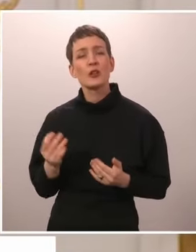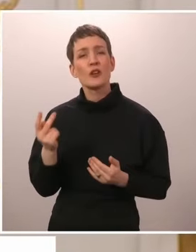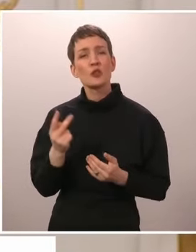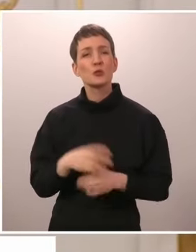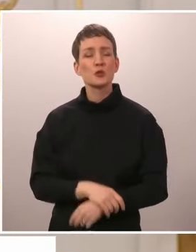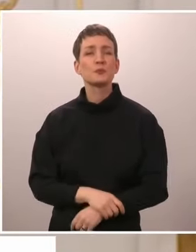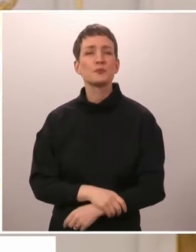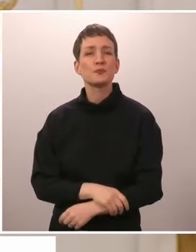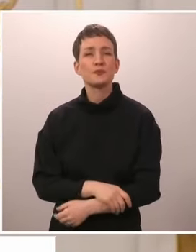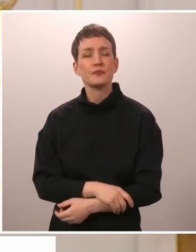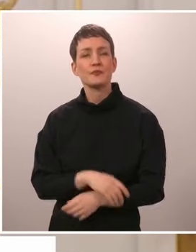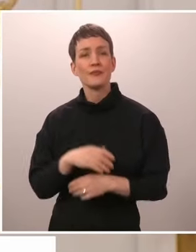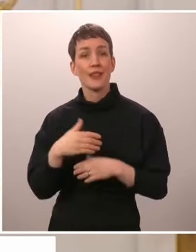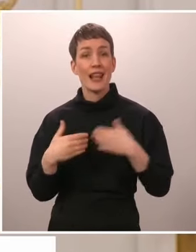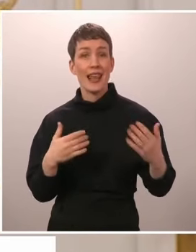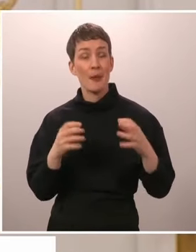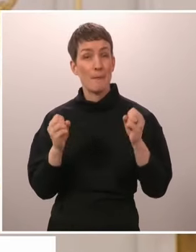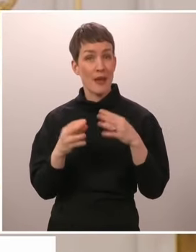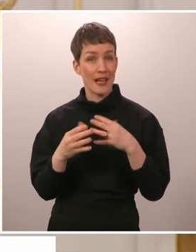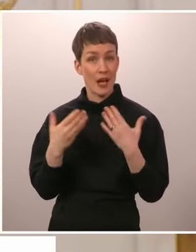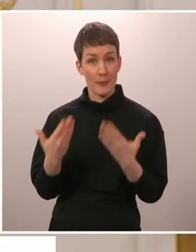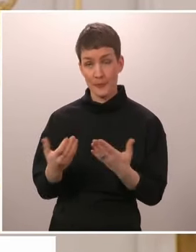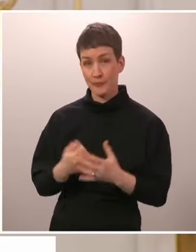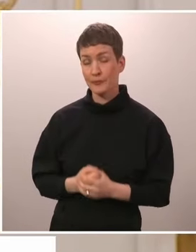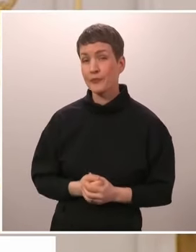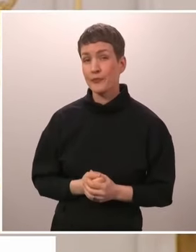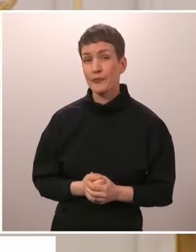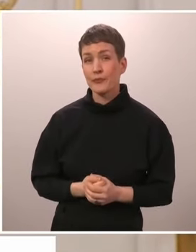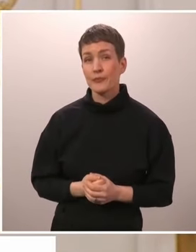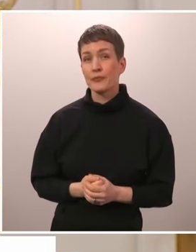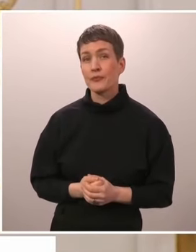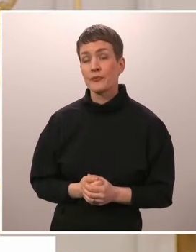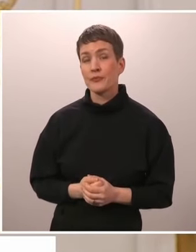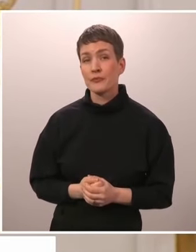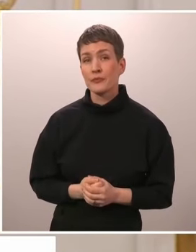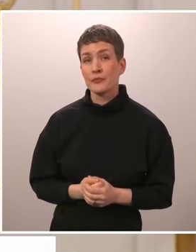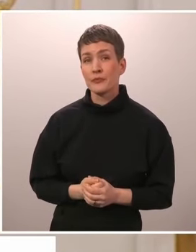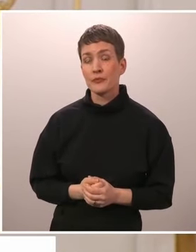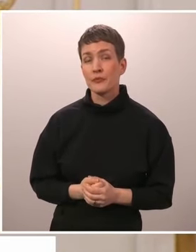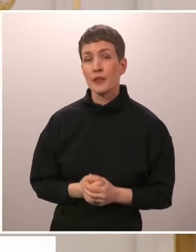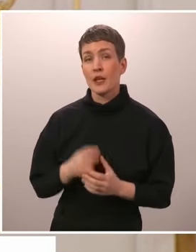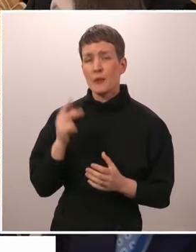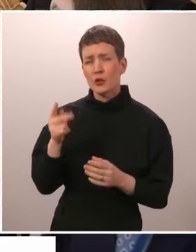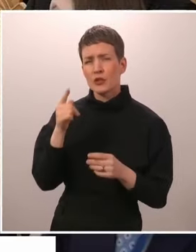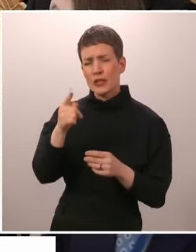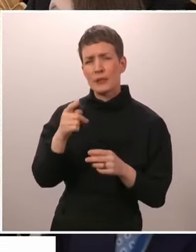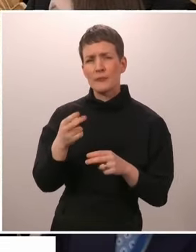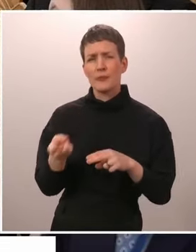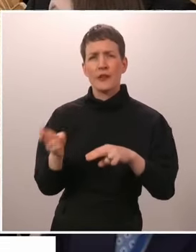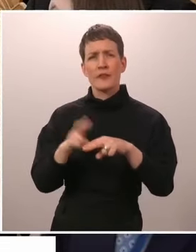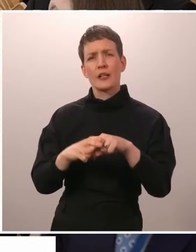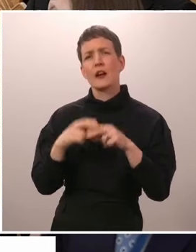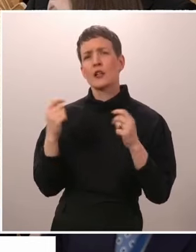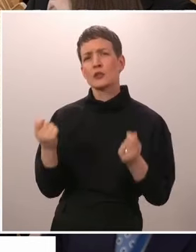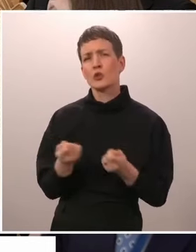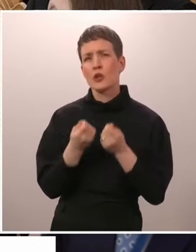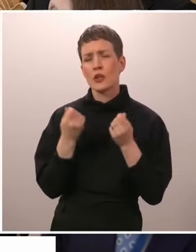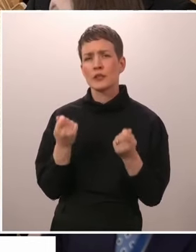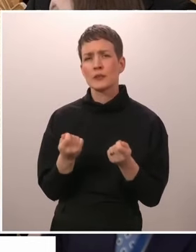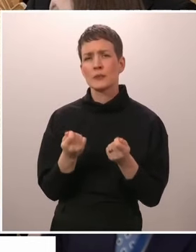Viljenmaa, Lännen Mediasta. Kysyisin tuosta samaan aikaan näiden presidentin virkanastujaisten aikaan, niin